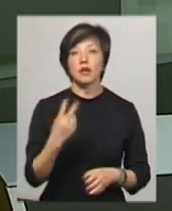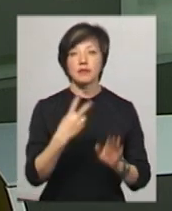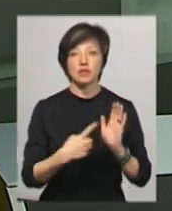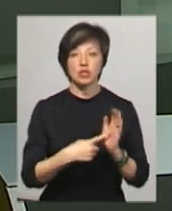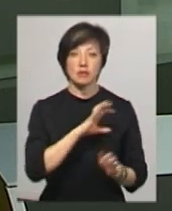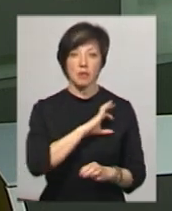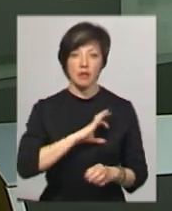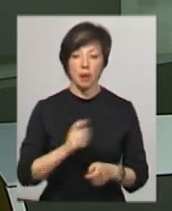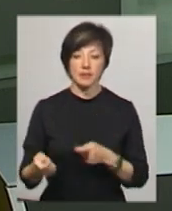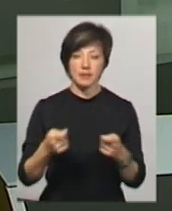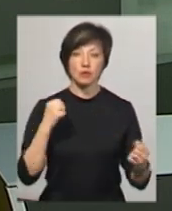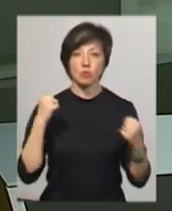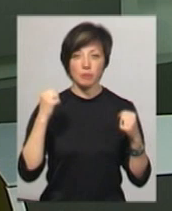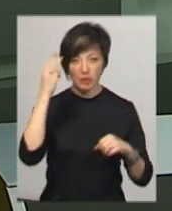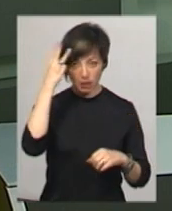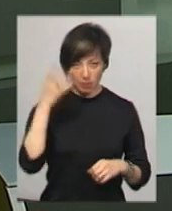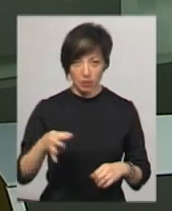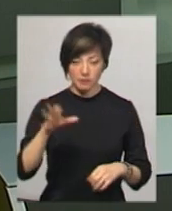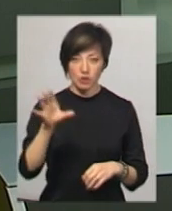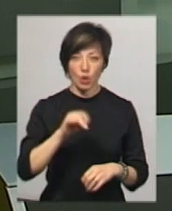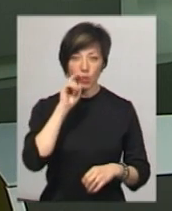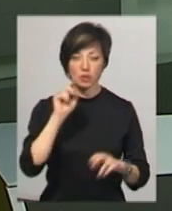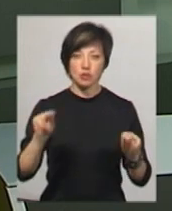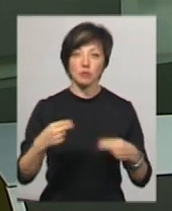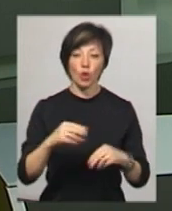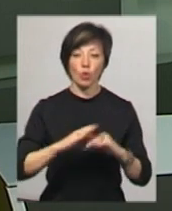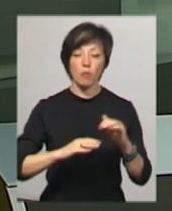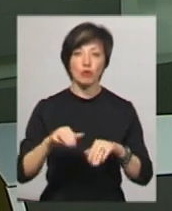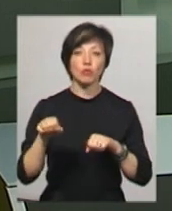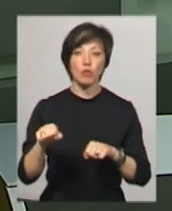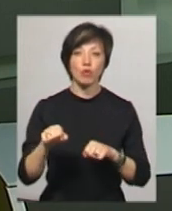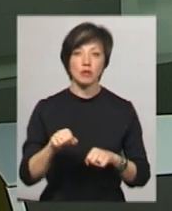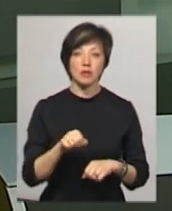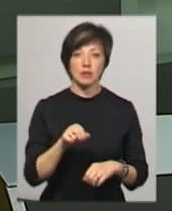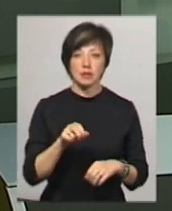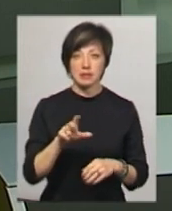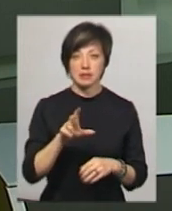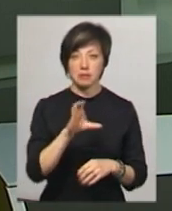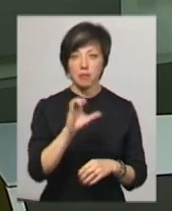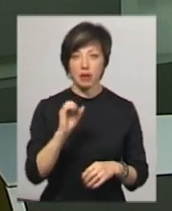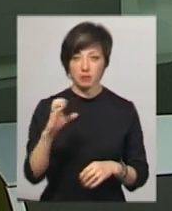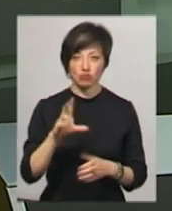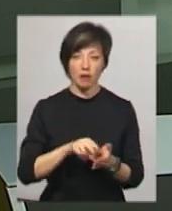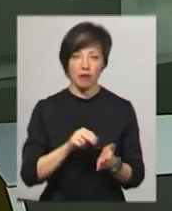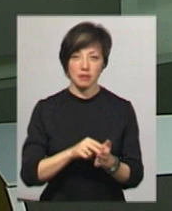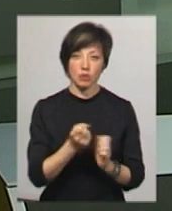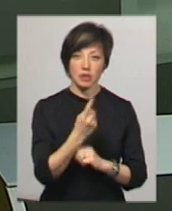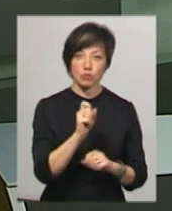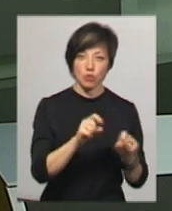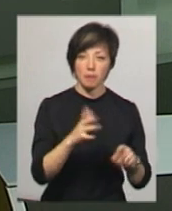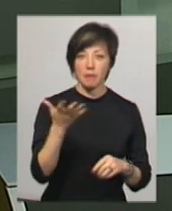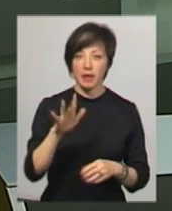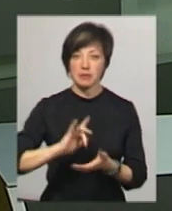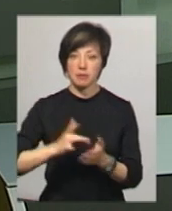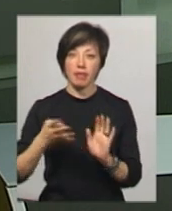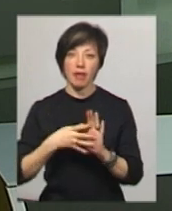медалей привезли спортсмени Хмельниччини з українського чемпіонату з рукопашного бою «Спасу» в Черкасах. З них 11 золотих, 5 срібних і